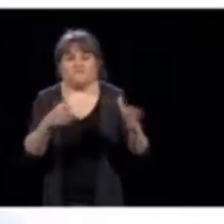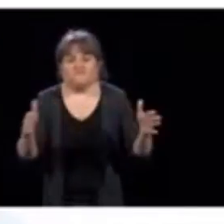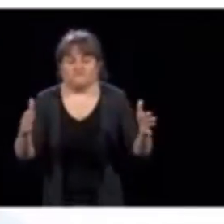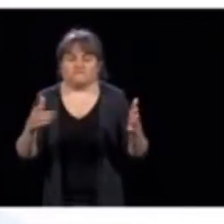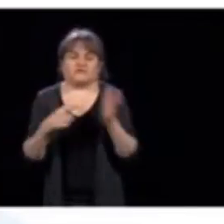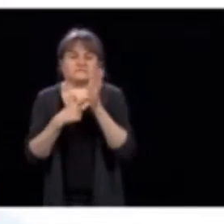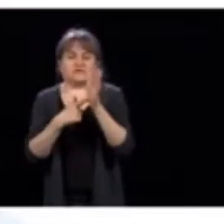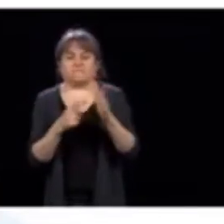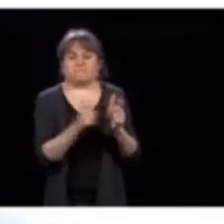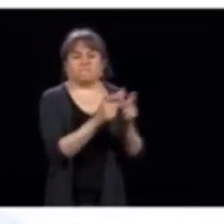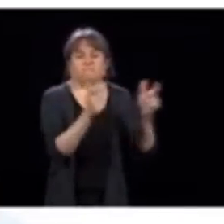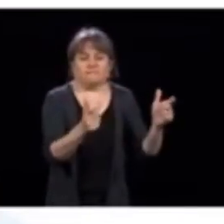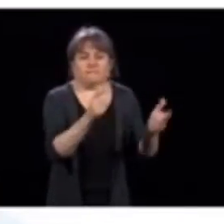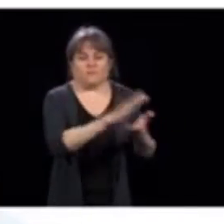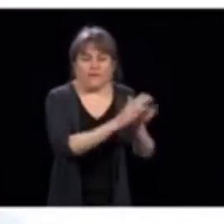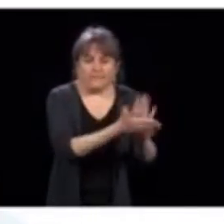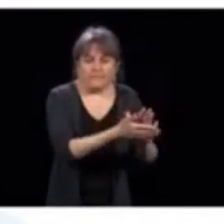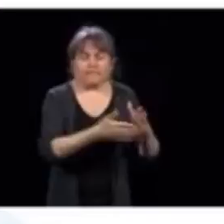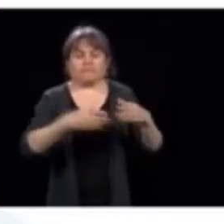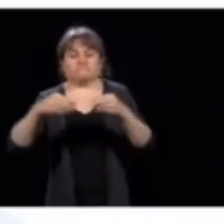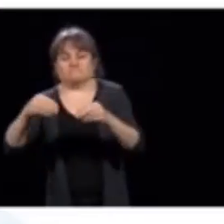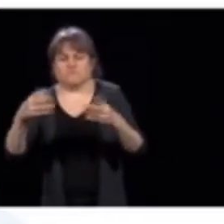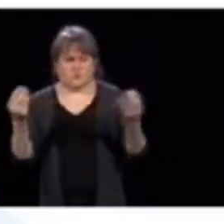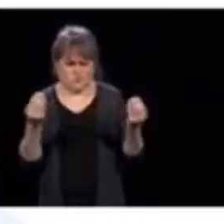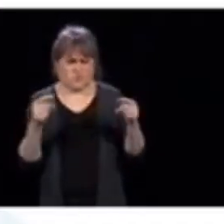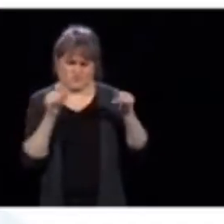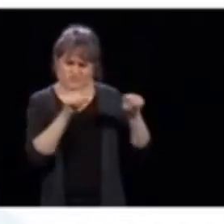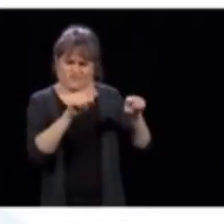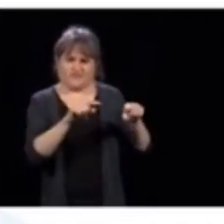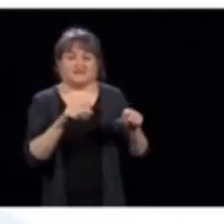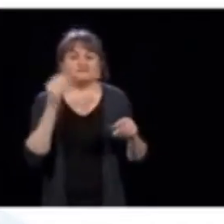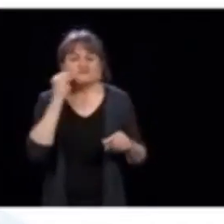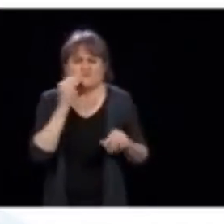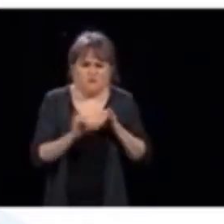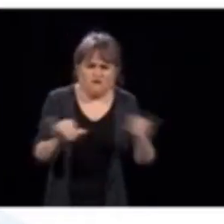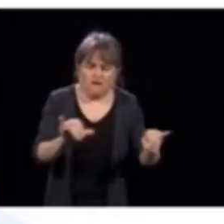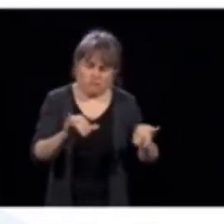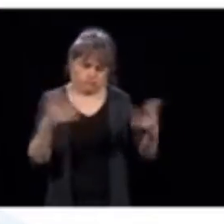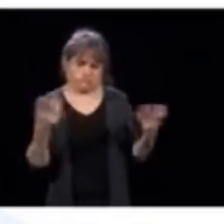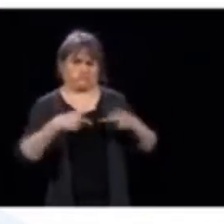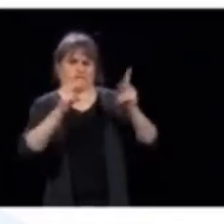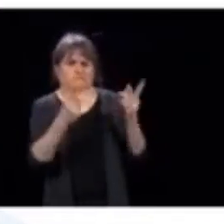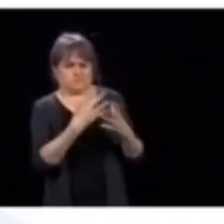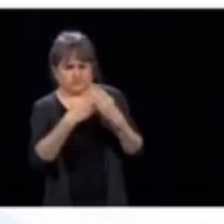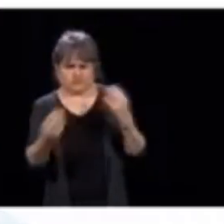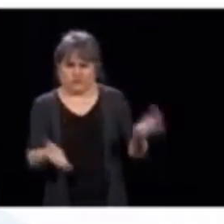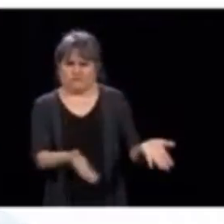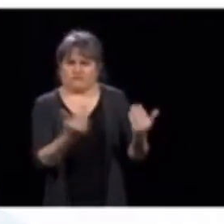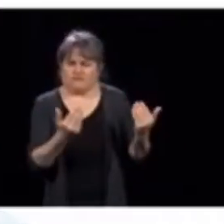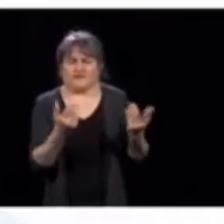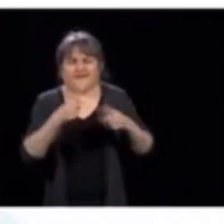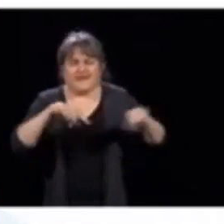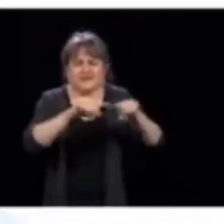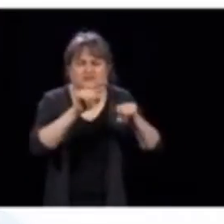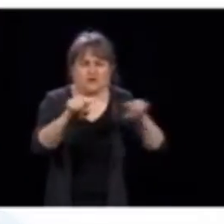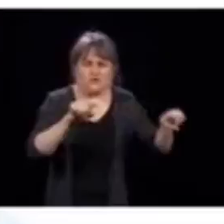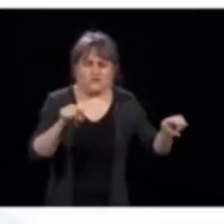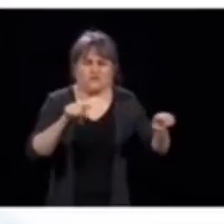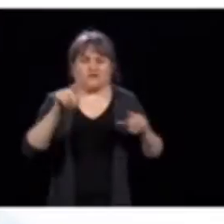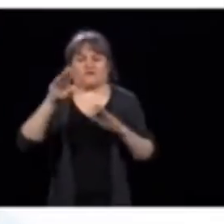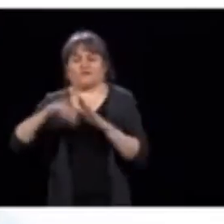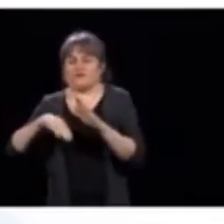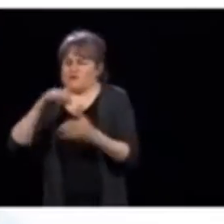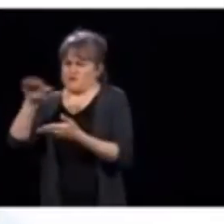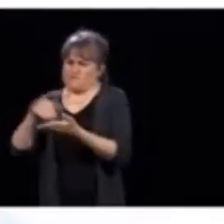réouverture des entreprises pourraient se faire rapidement dans ces régions-là pour ne pas qu'elles soient pénalisées par l'ampleur de la crise qui